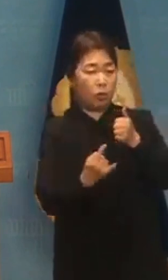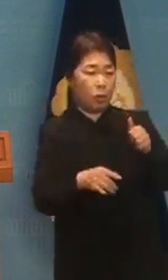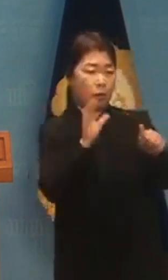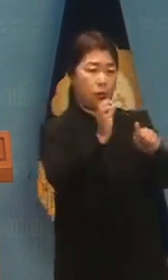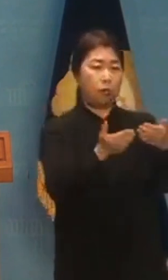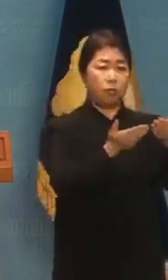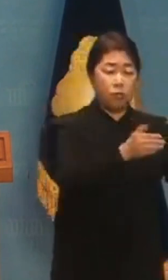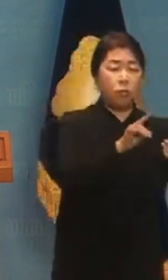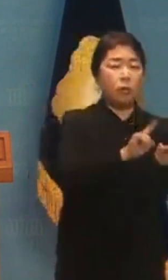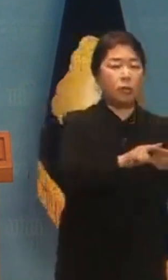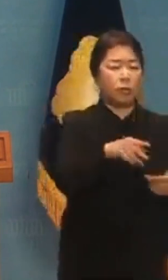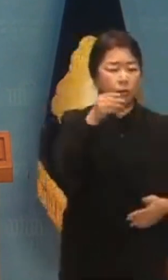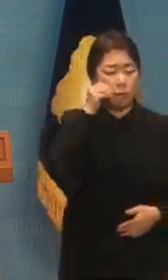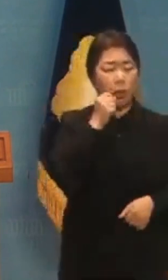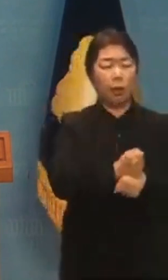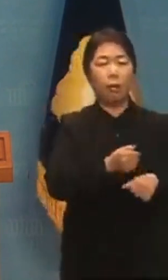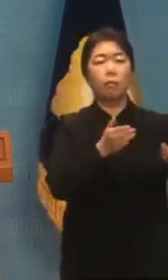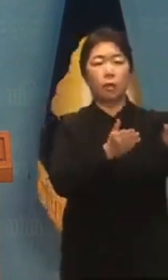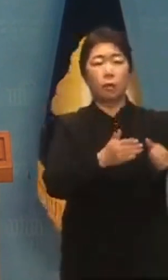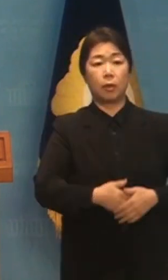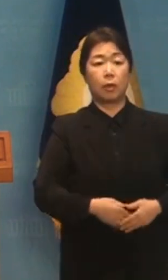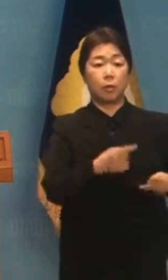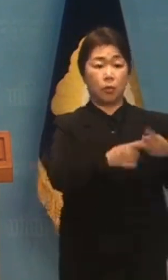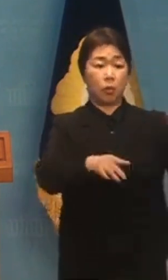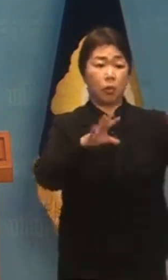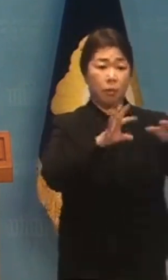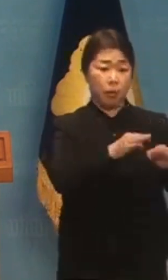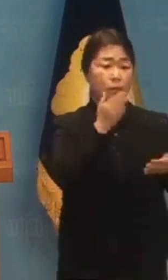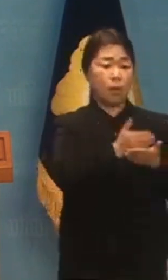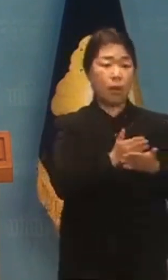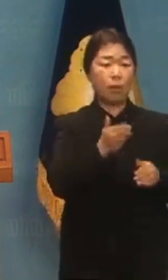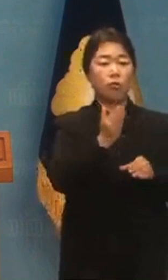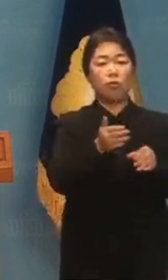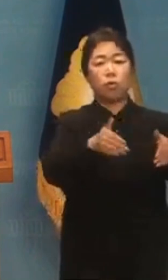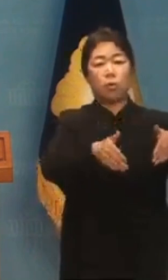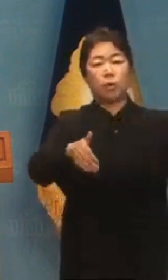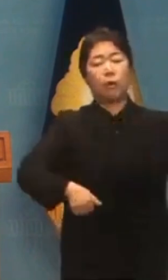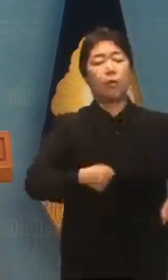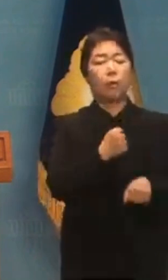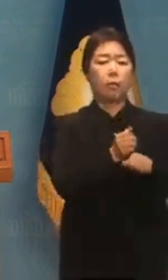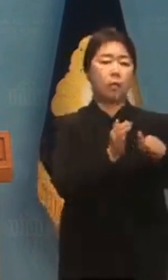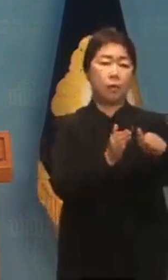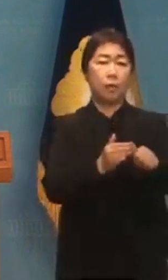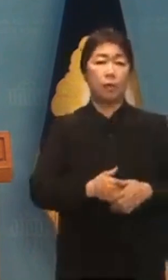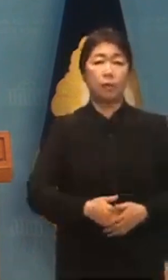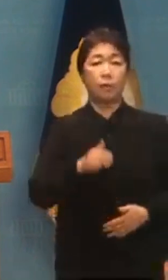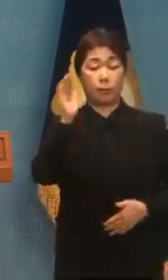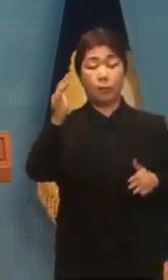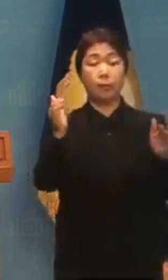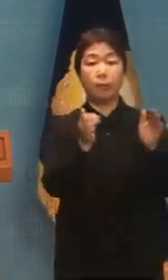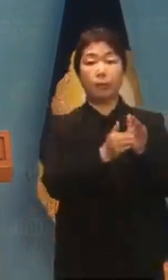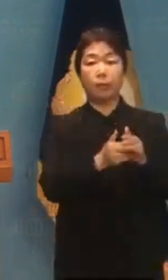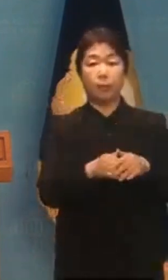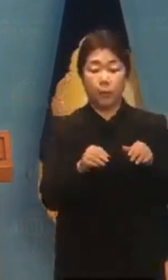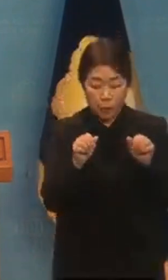방송이 아닌 국민의 방송으로 돌아올 것을 강력히 경고합니다. 이상입니다.